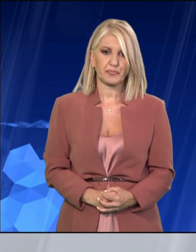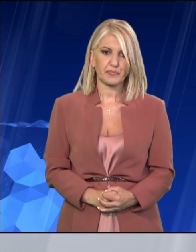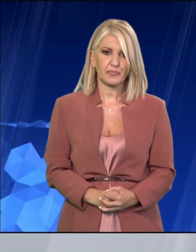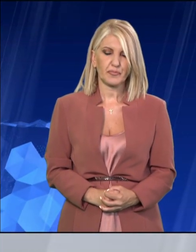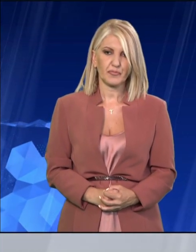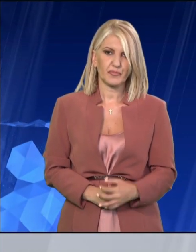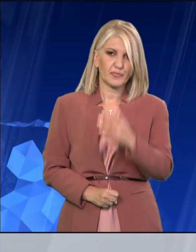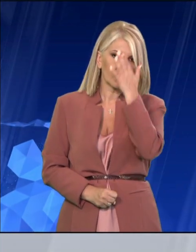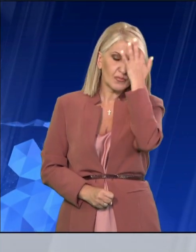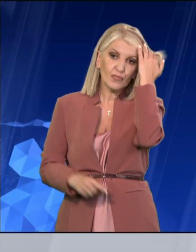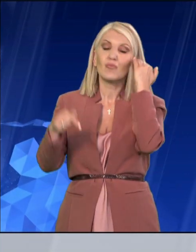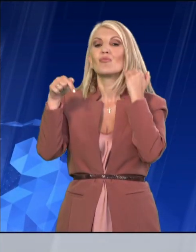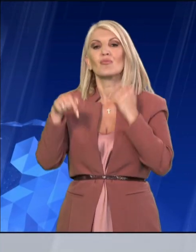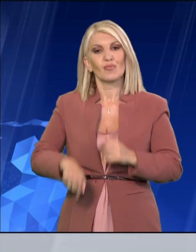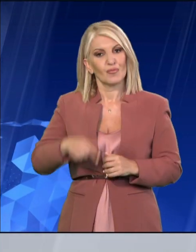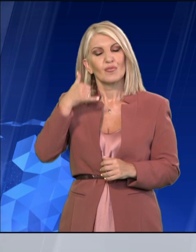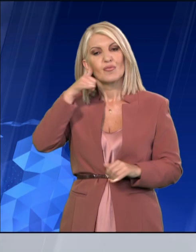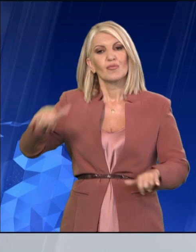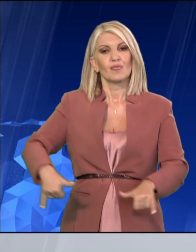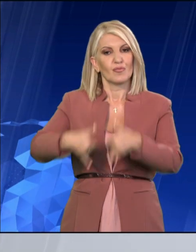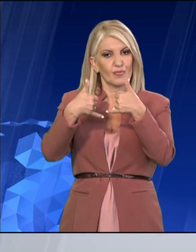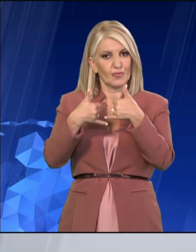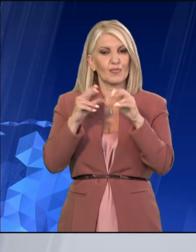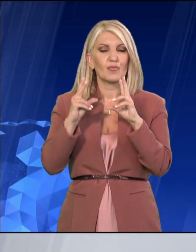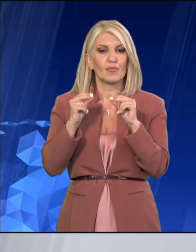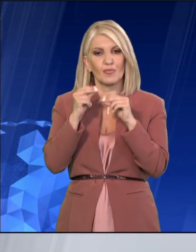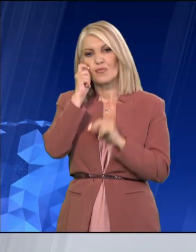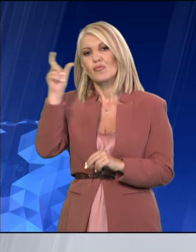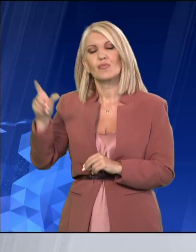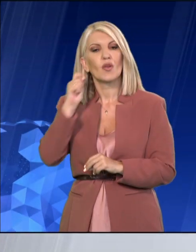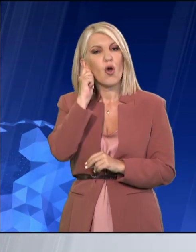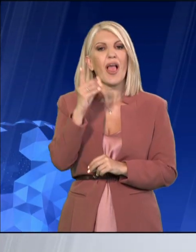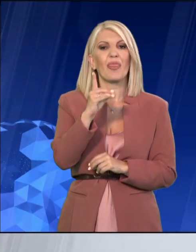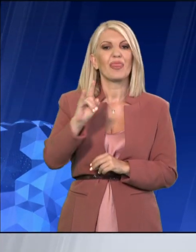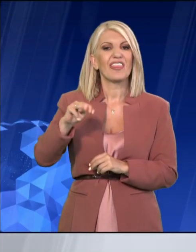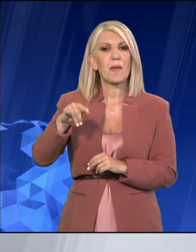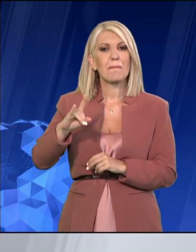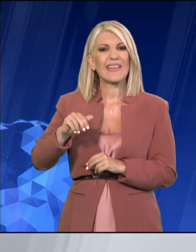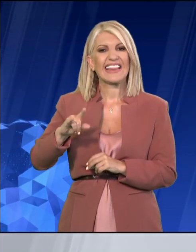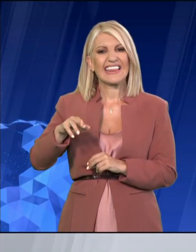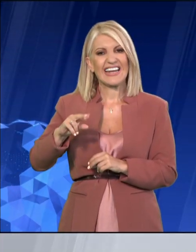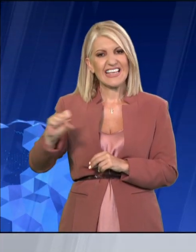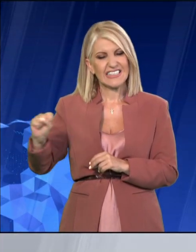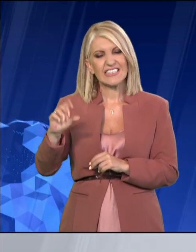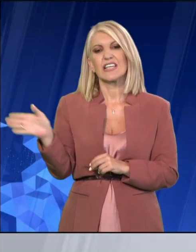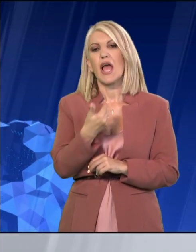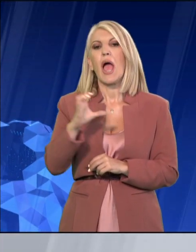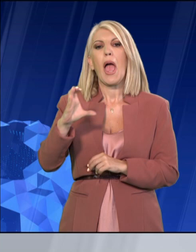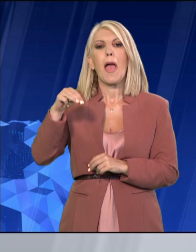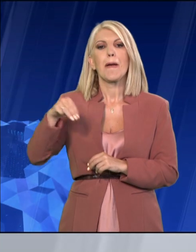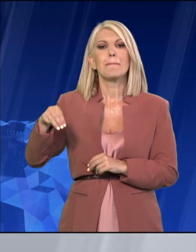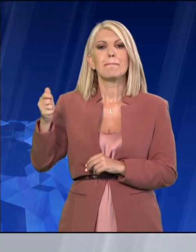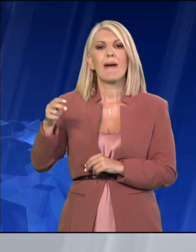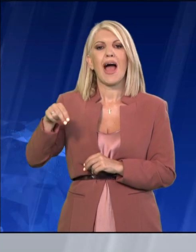Θα συνομιλήσουμε τώρα τηλεφωνικά με τον κύριο Δημήτρη Εμμανουηλίδη που είναι καθηγητής Διευθέτησης Σορεινών Ιδάτων και